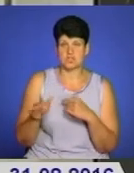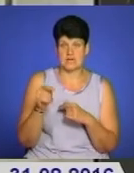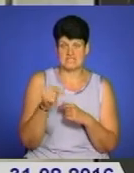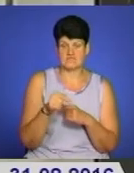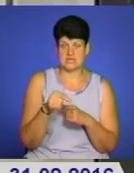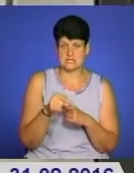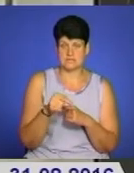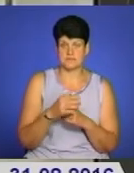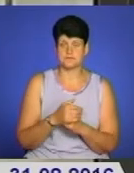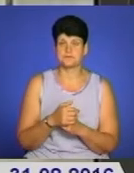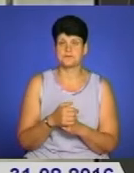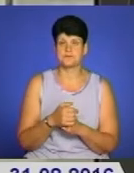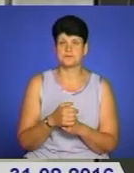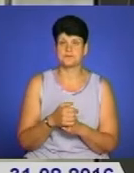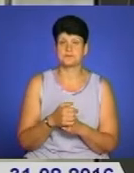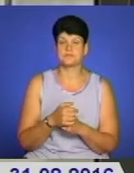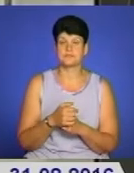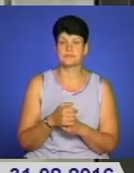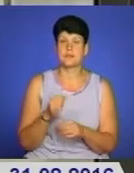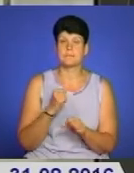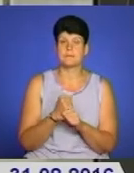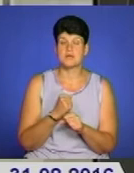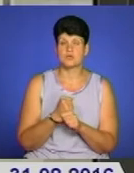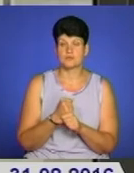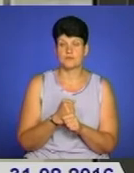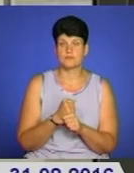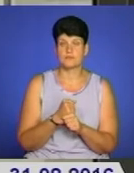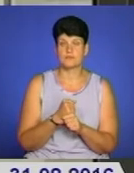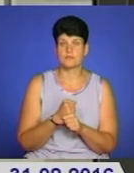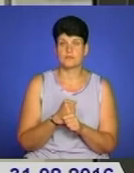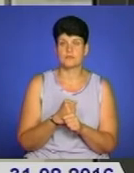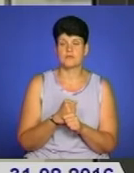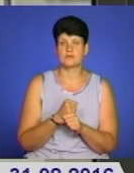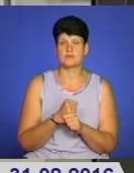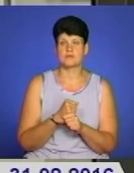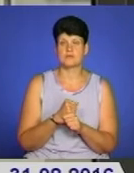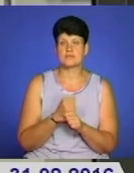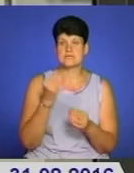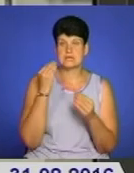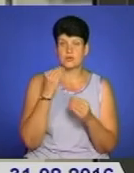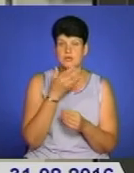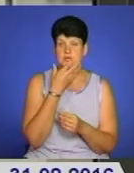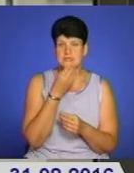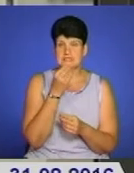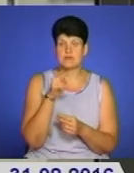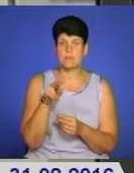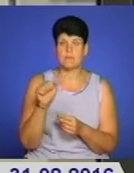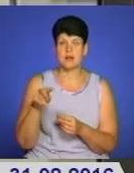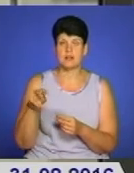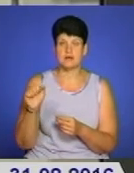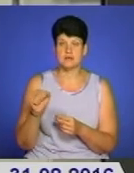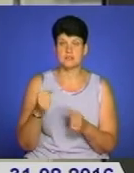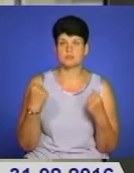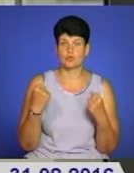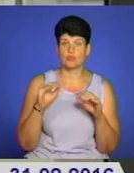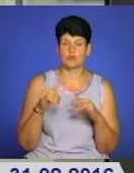працювала в салоні Криси, на палаці спорту. Потім мені